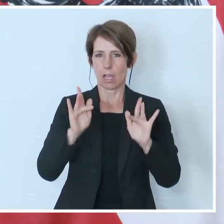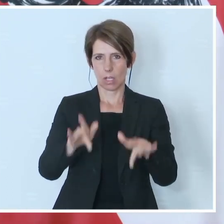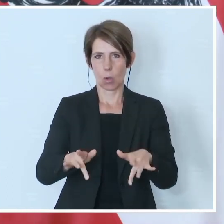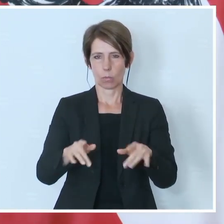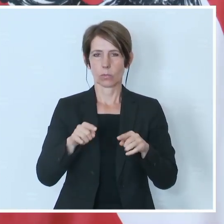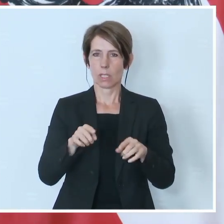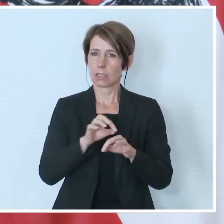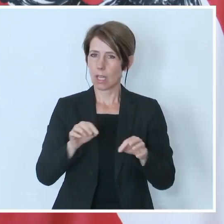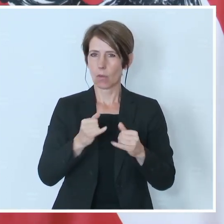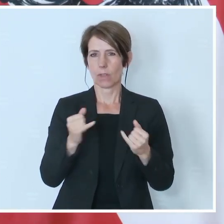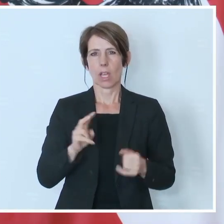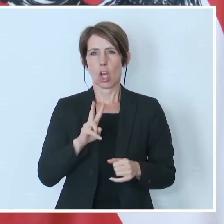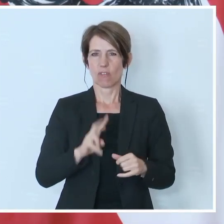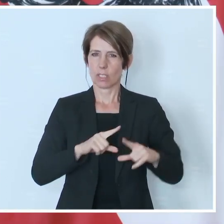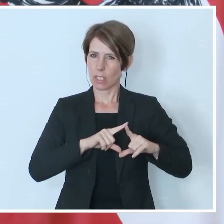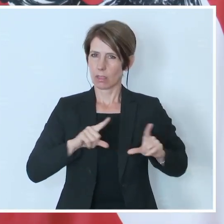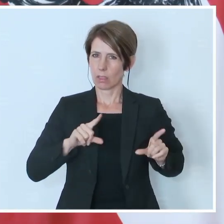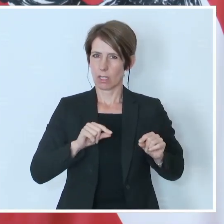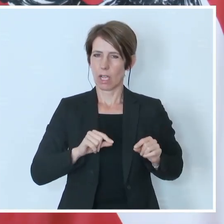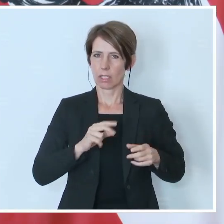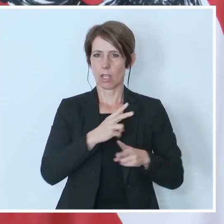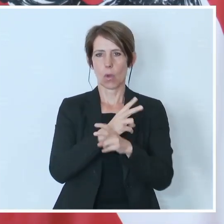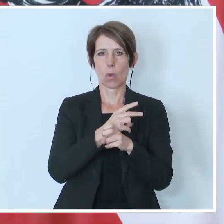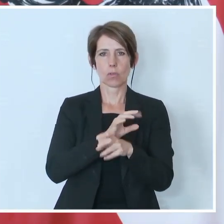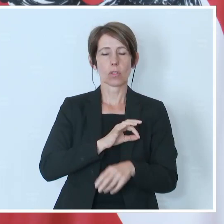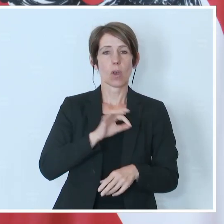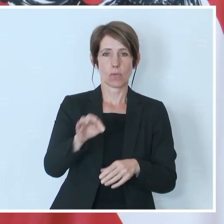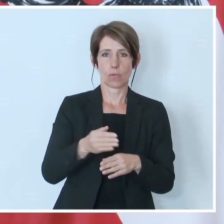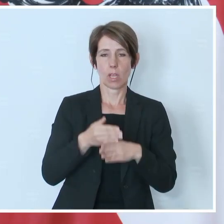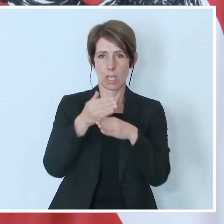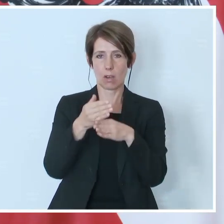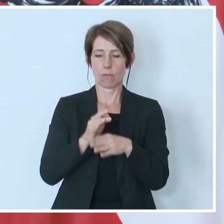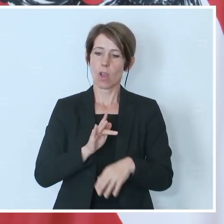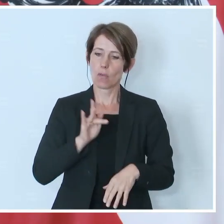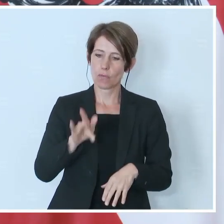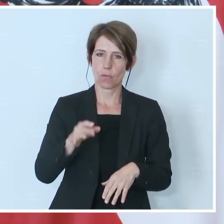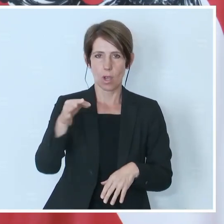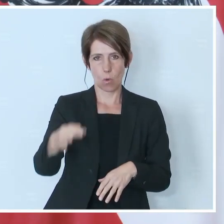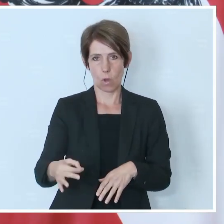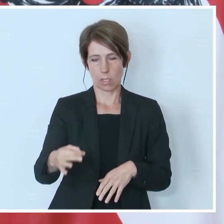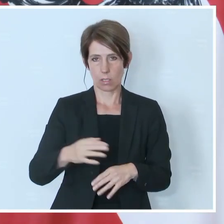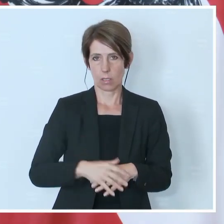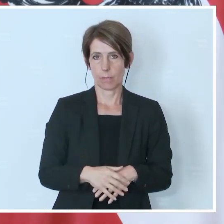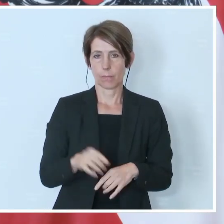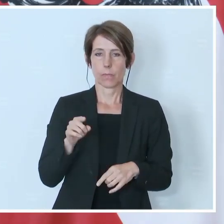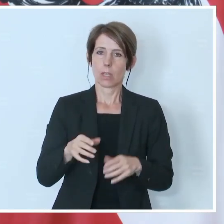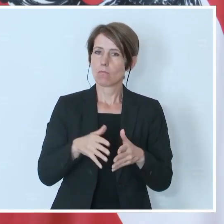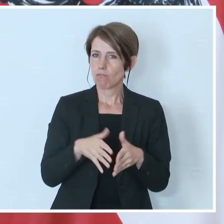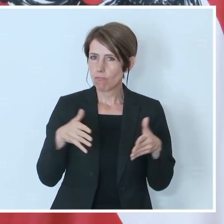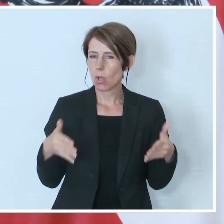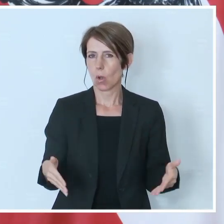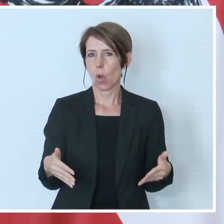das auch eine Visitenkarte Österreichs im Sinne der Hilfe vor Ort. Das ist ein großes,